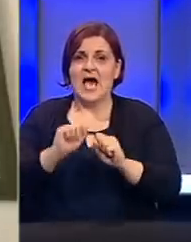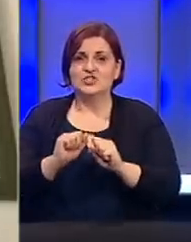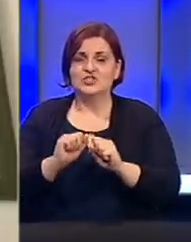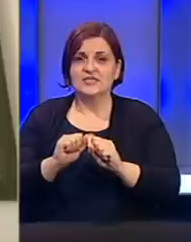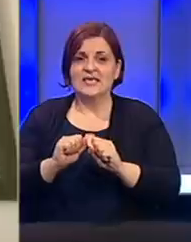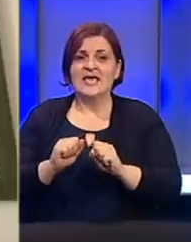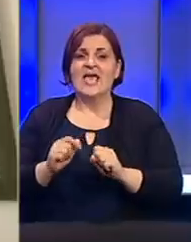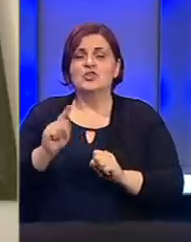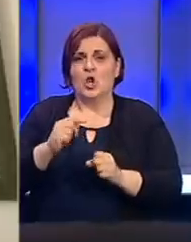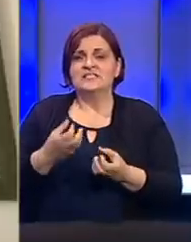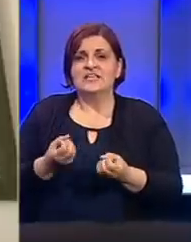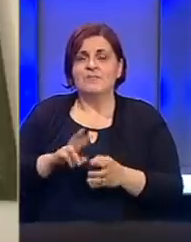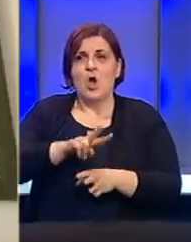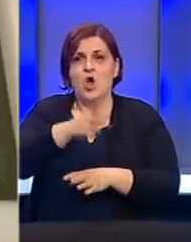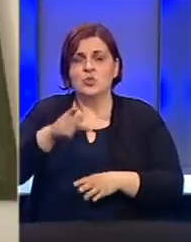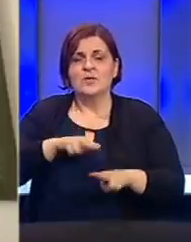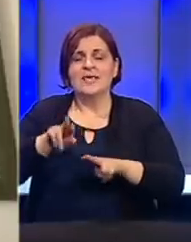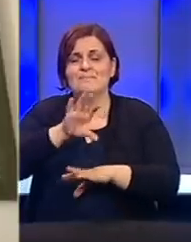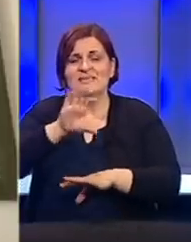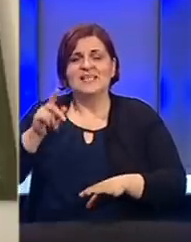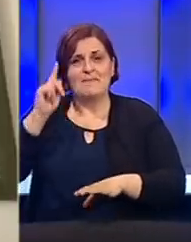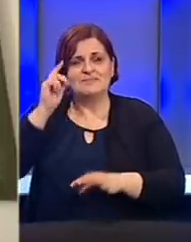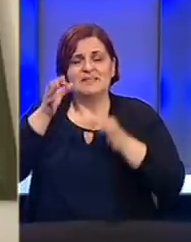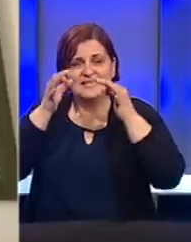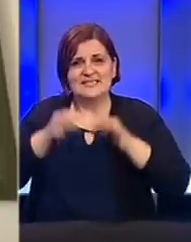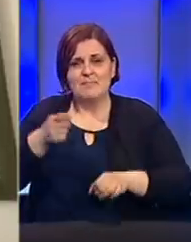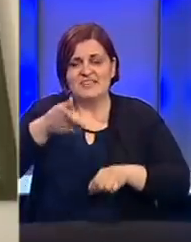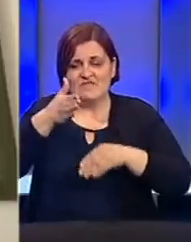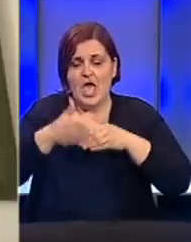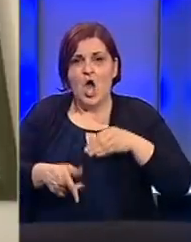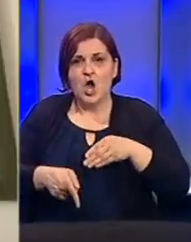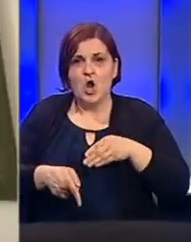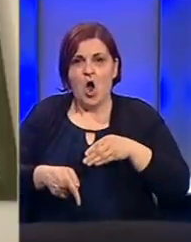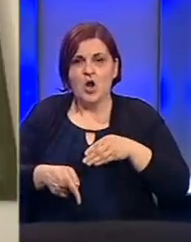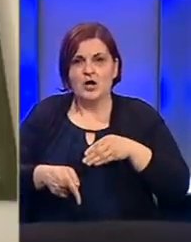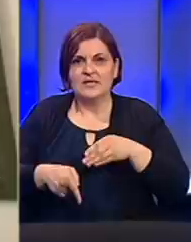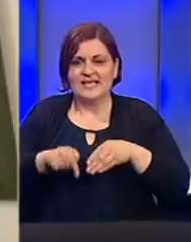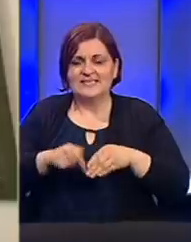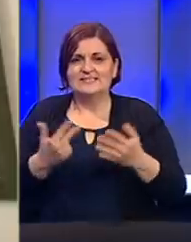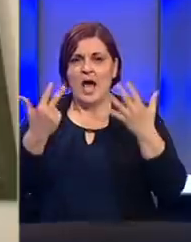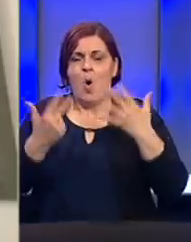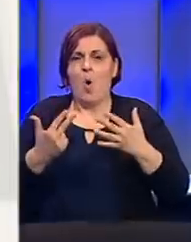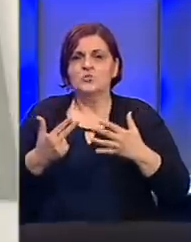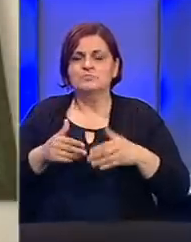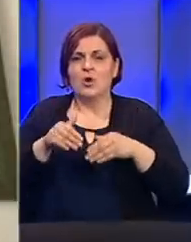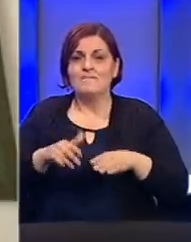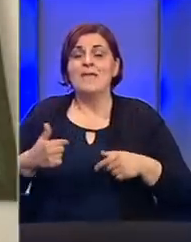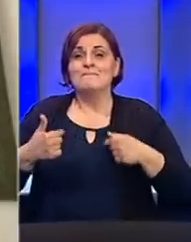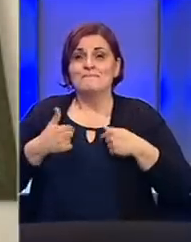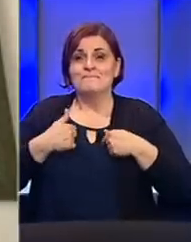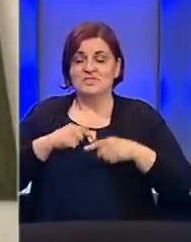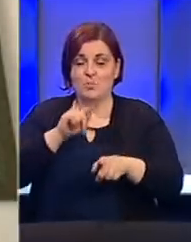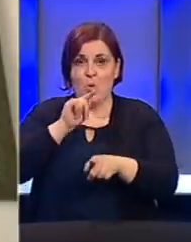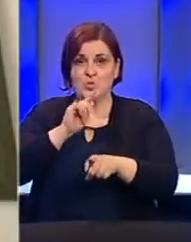i dolaze informacije od drugih ministarstava. Mislim da se ispoštovao taj rok od 8. maja. Mi ćemo